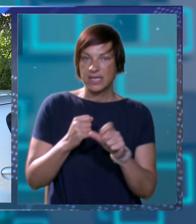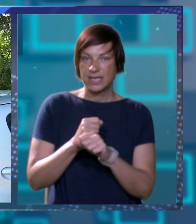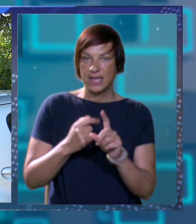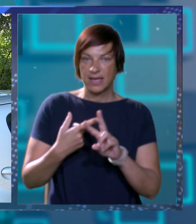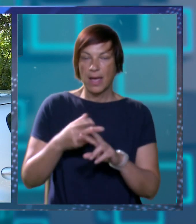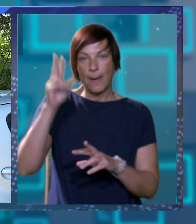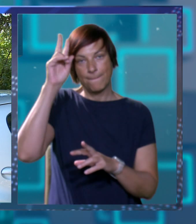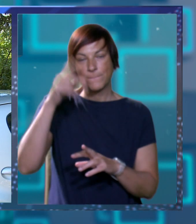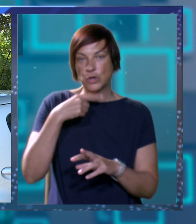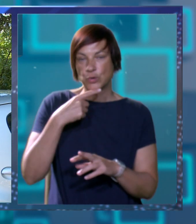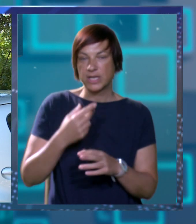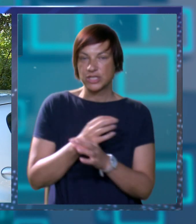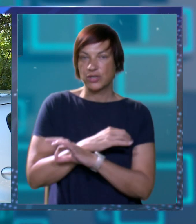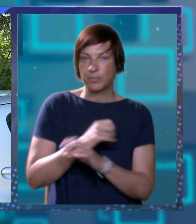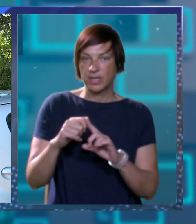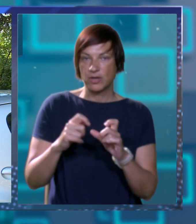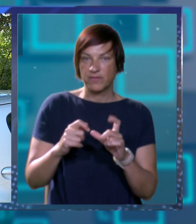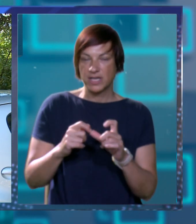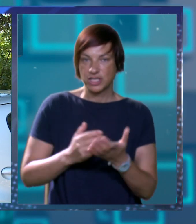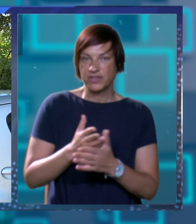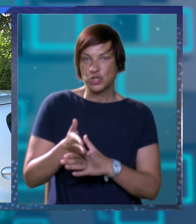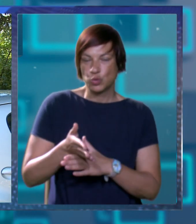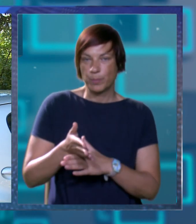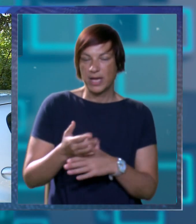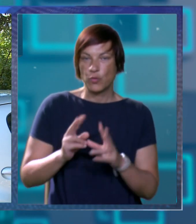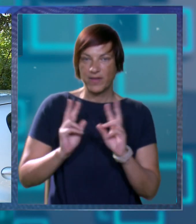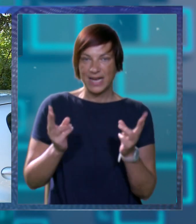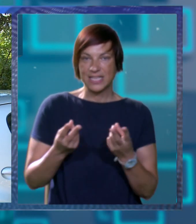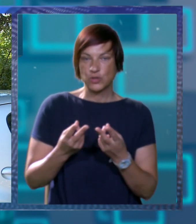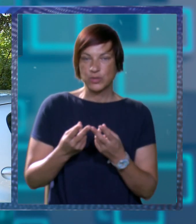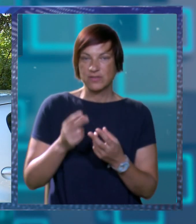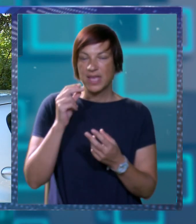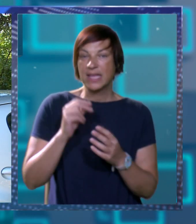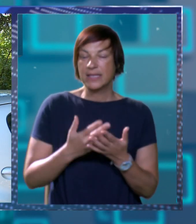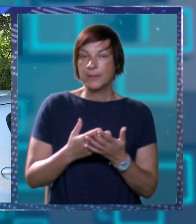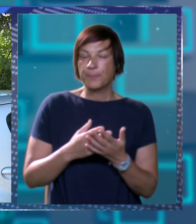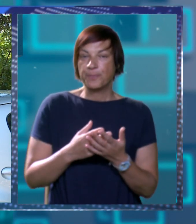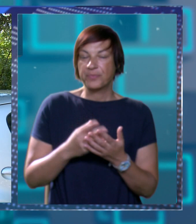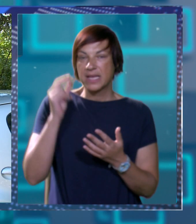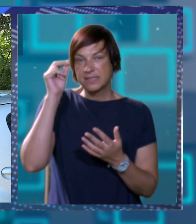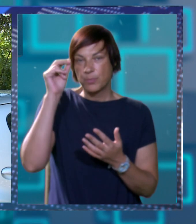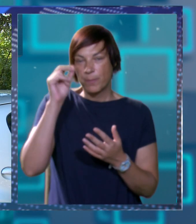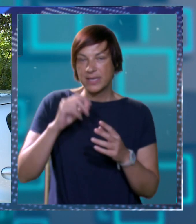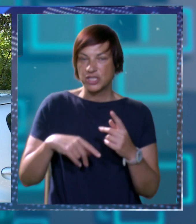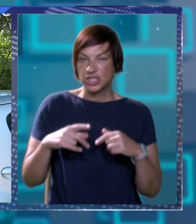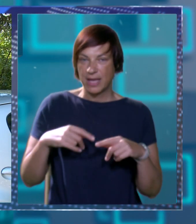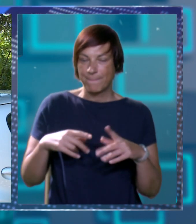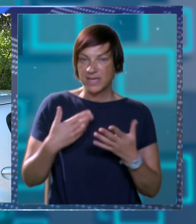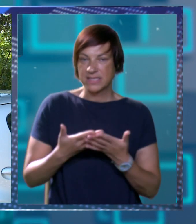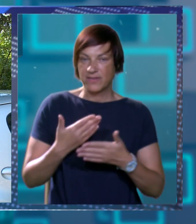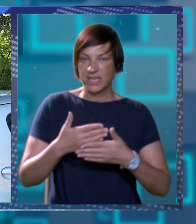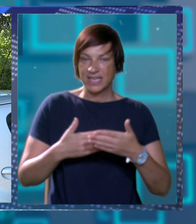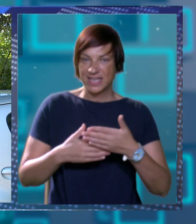tako da mogu reći i oni pokojni Marko Kovačević su me uveli u taj svijet spomeničke baštine na ovaj neki